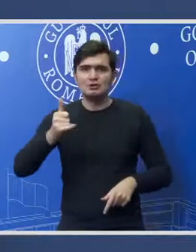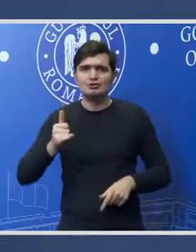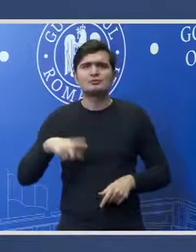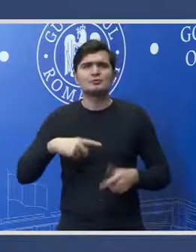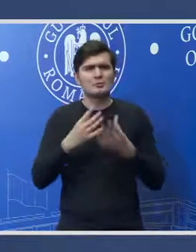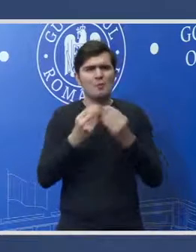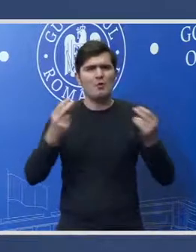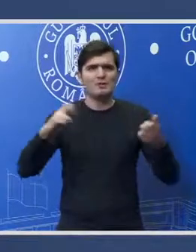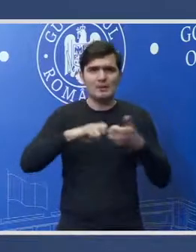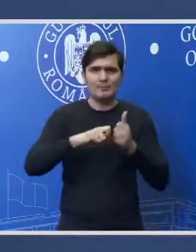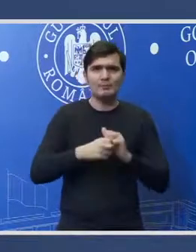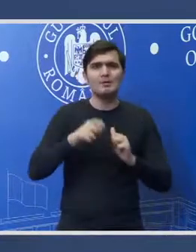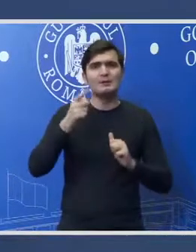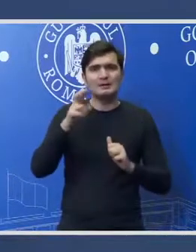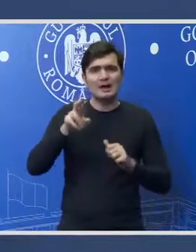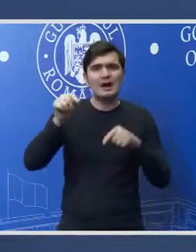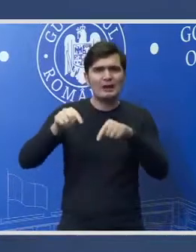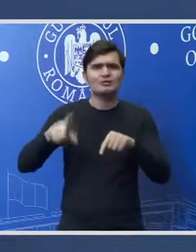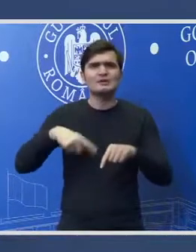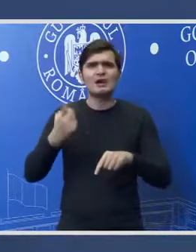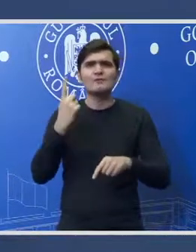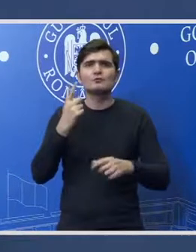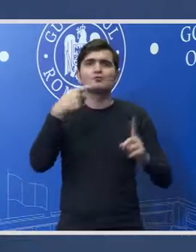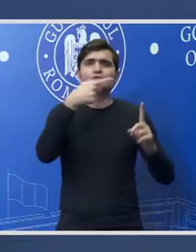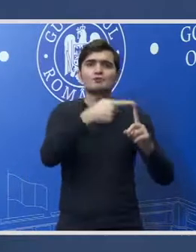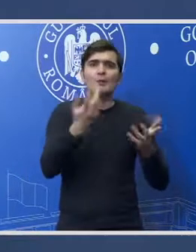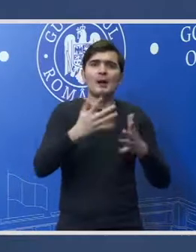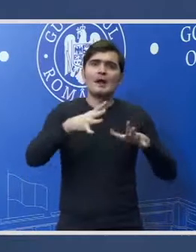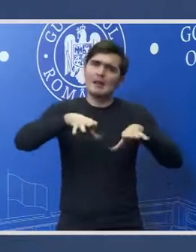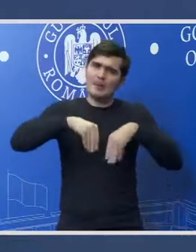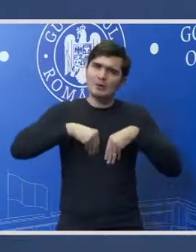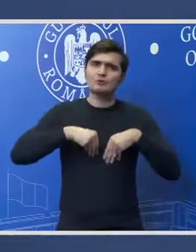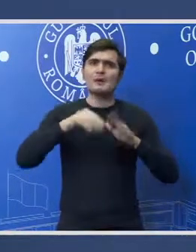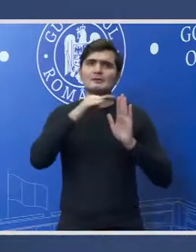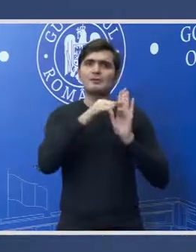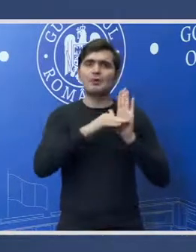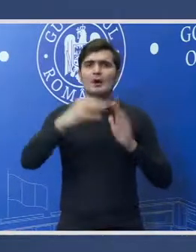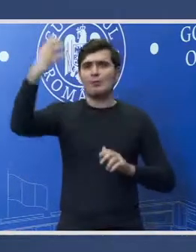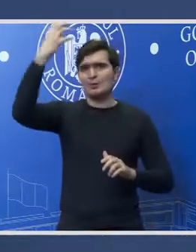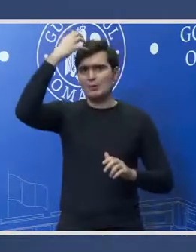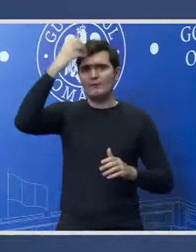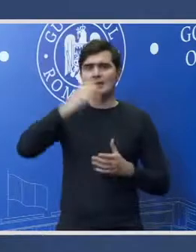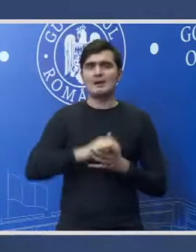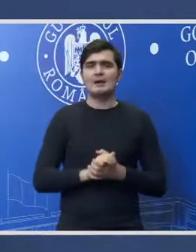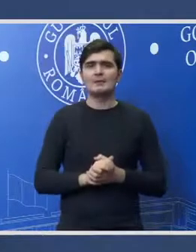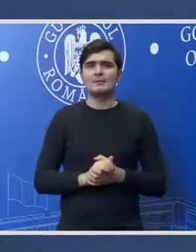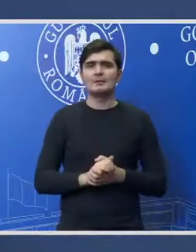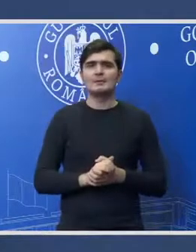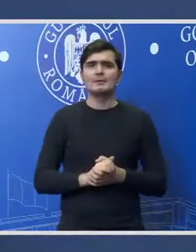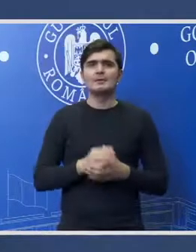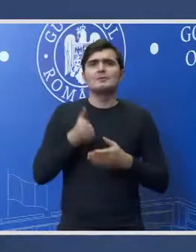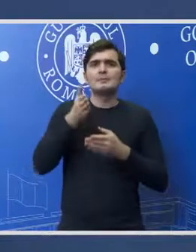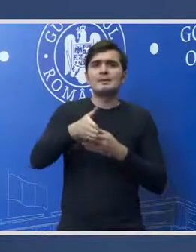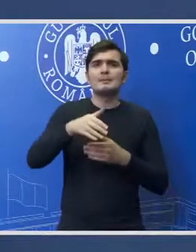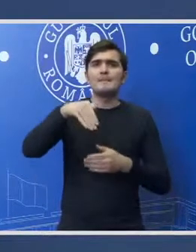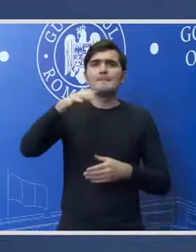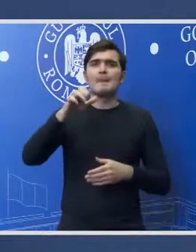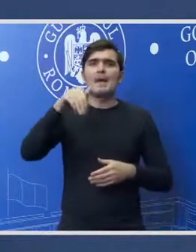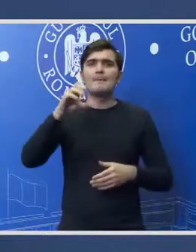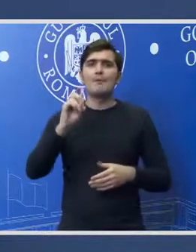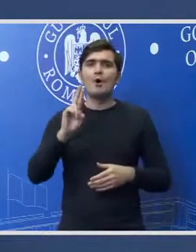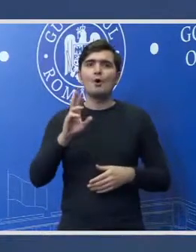o chestiune asumată în programul de guvernare asumată prin memorandumul care prevede niște pași